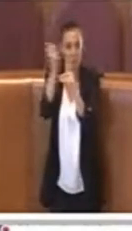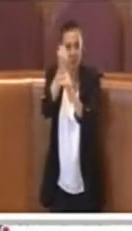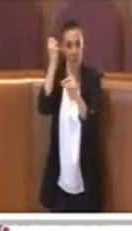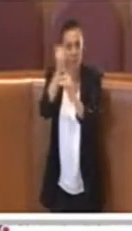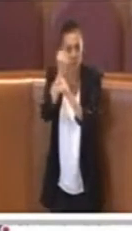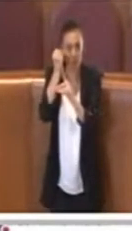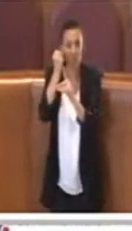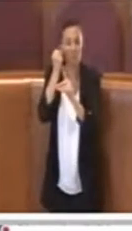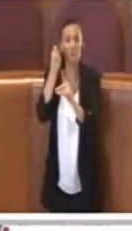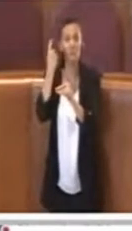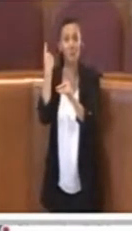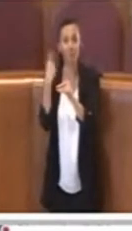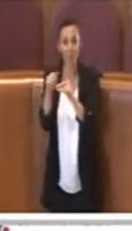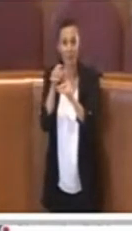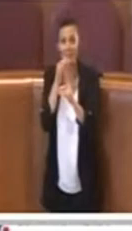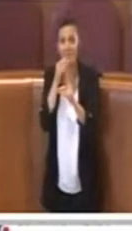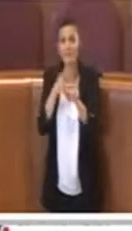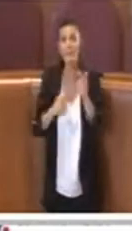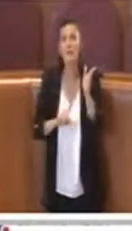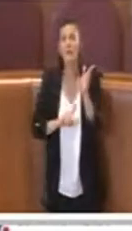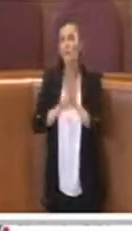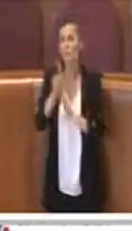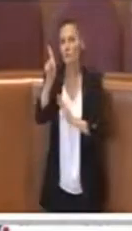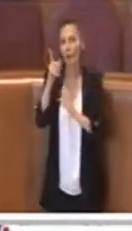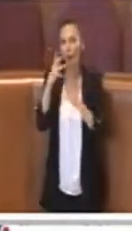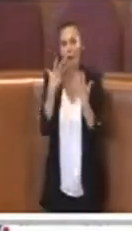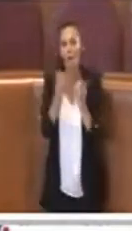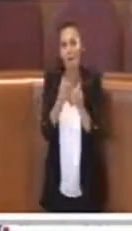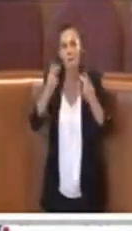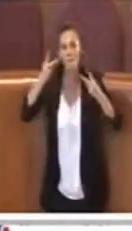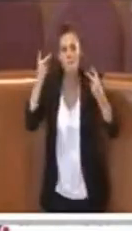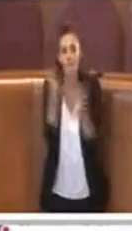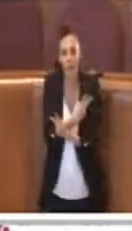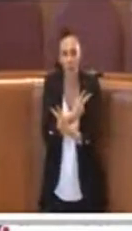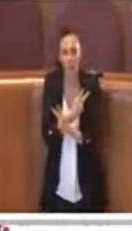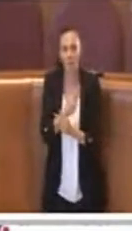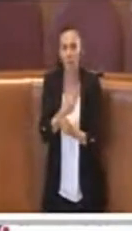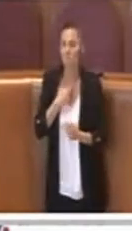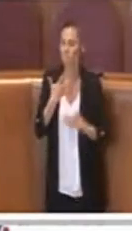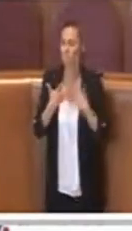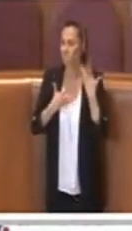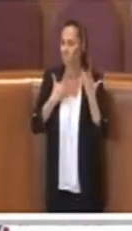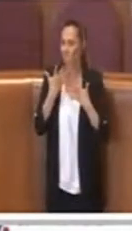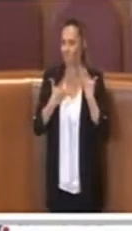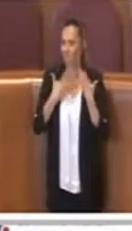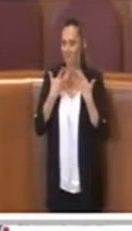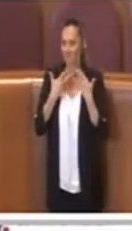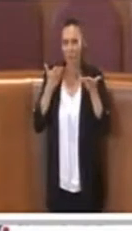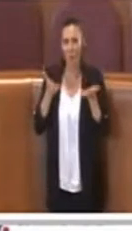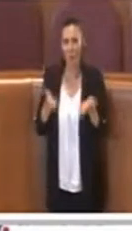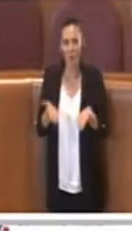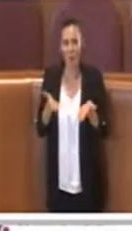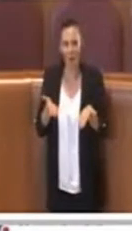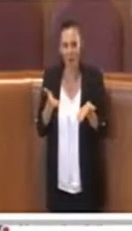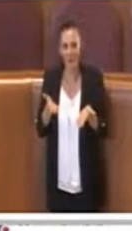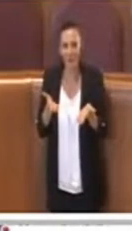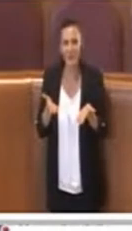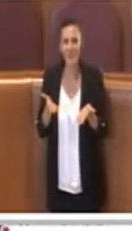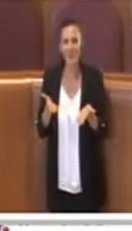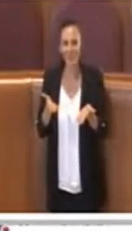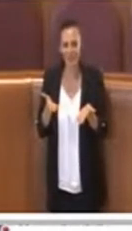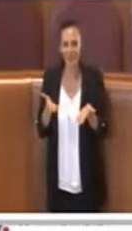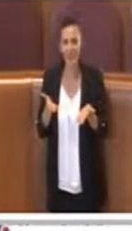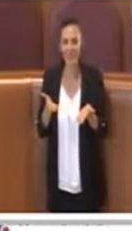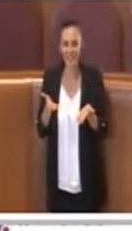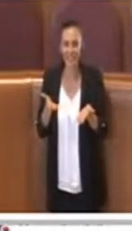risultati concreti sui quali io sono contento di vedere che oggi tutti ci esprimiamo il